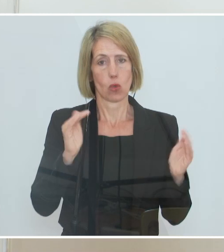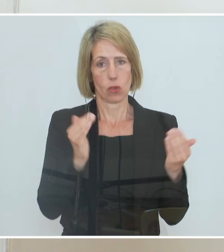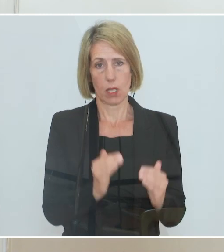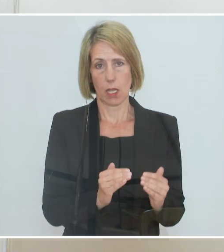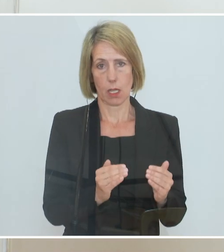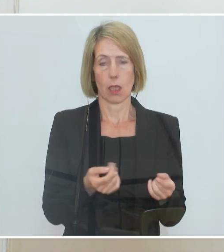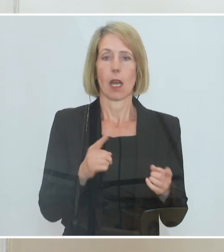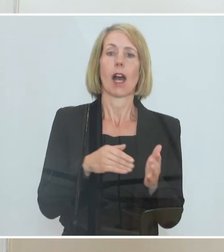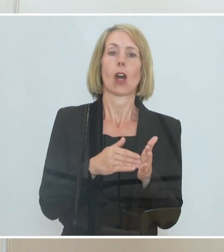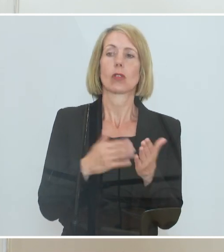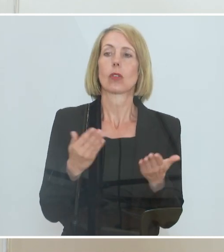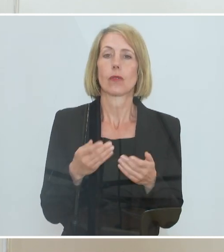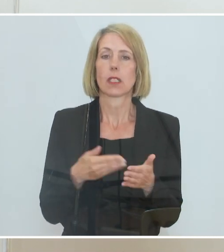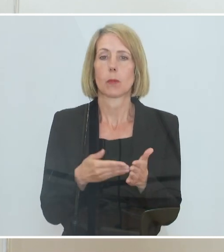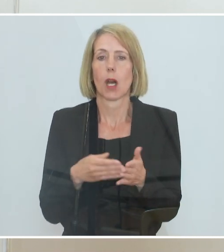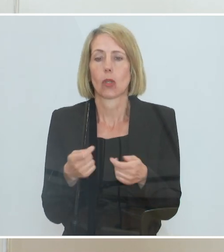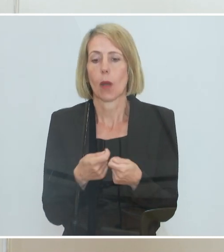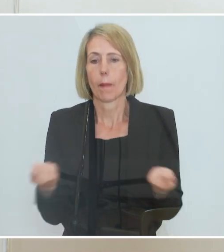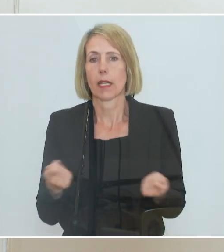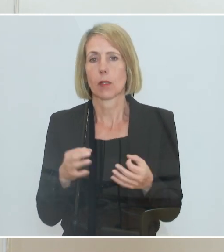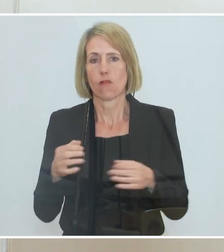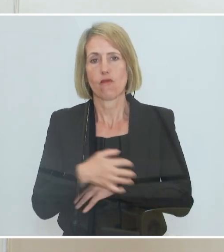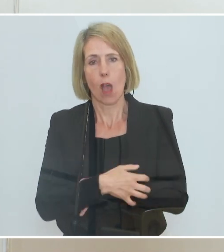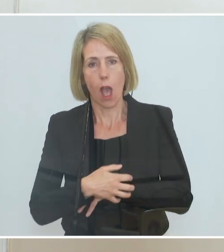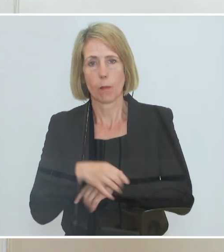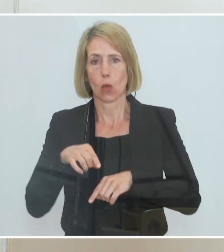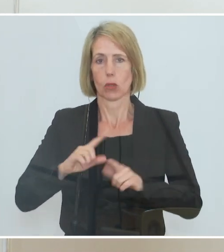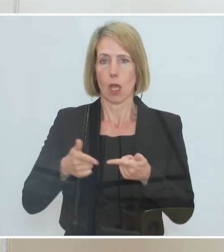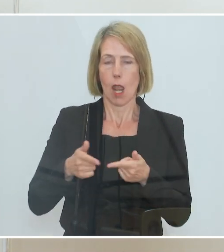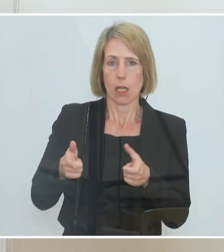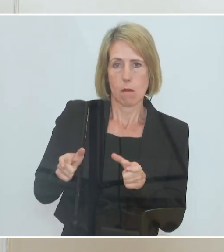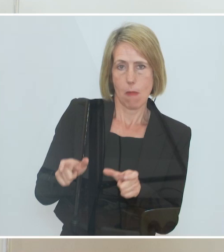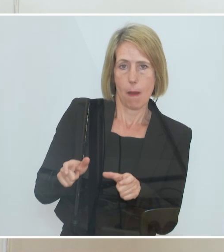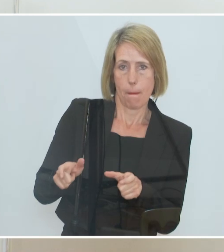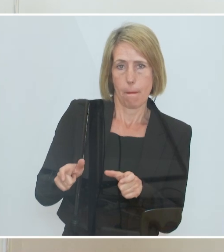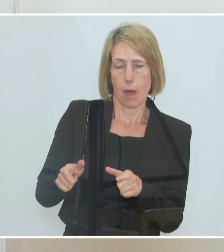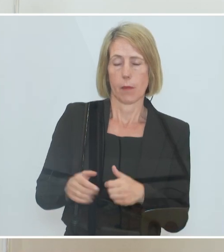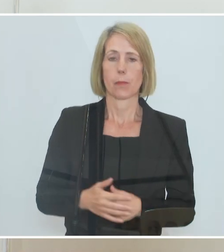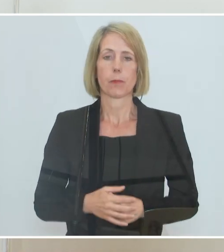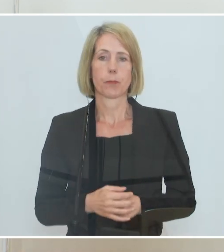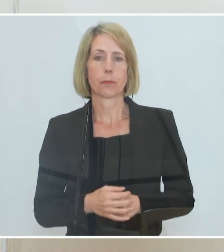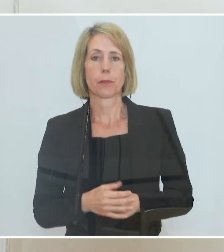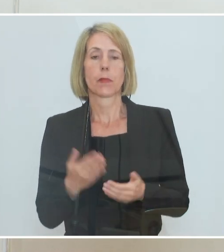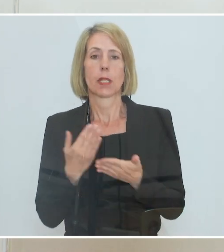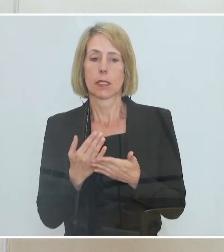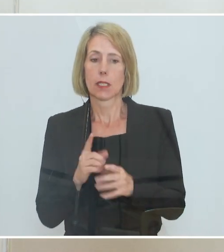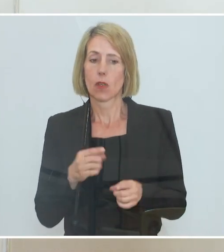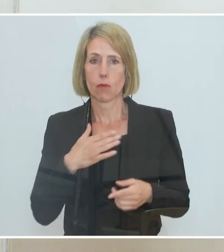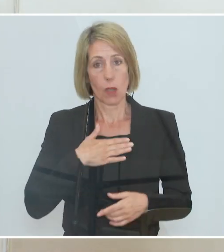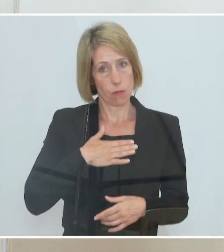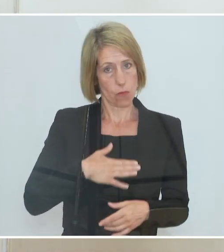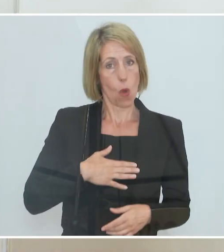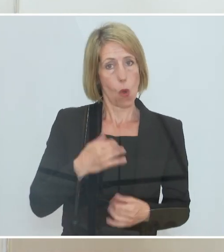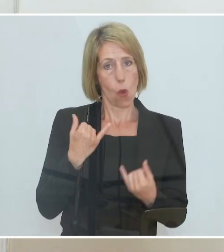brauchen wir auch dringend Maßnahmen, um die Armut in diesem Land zu verhindern. Daher sind wir froh, dass es heute